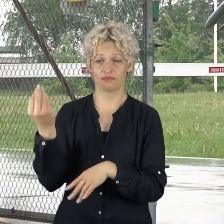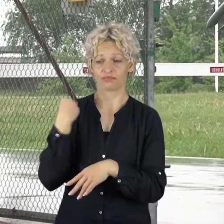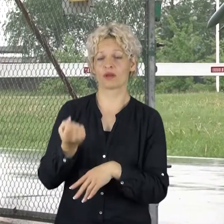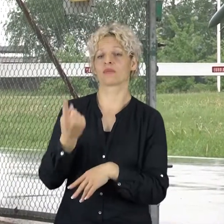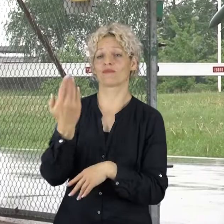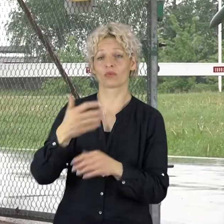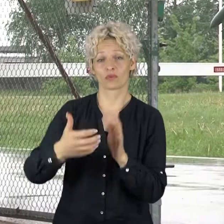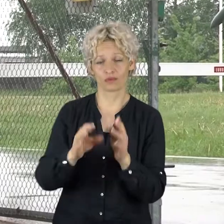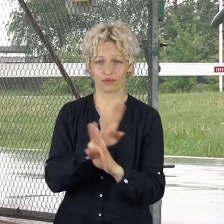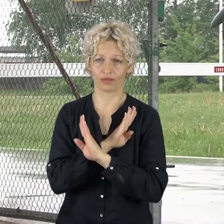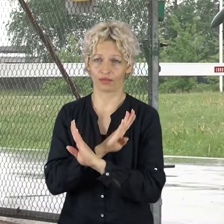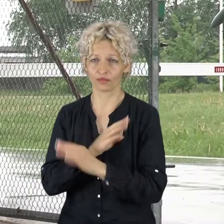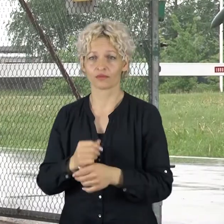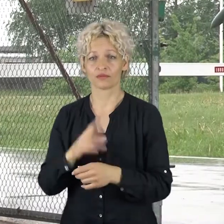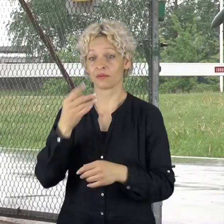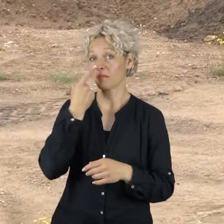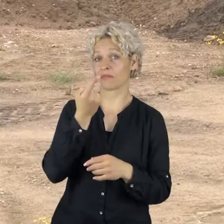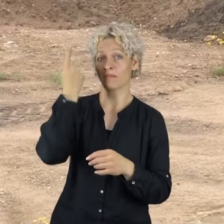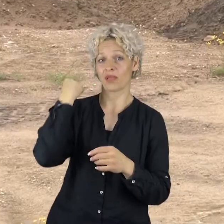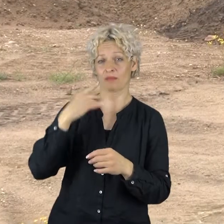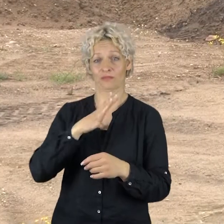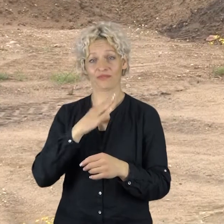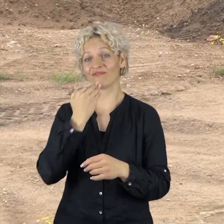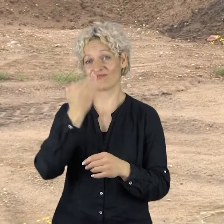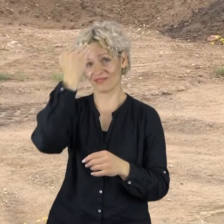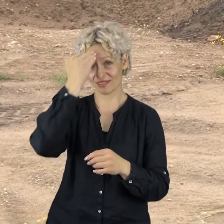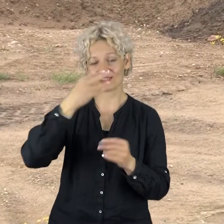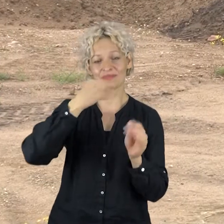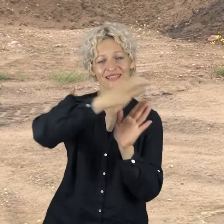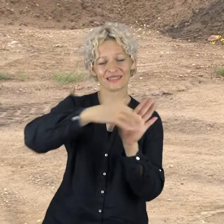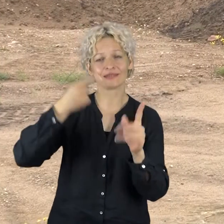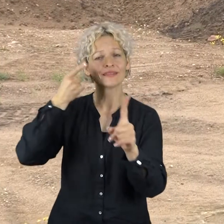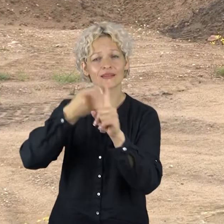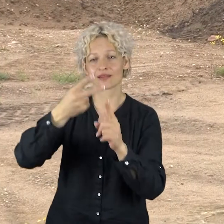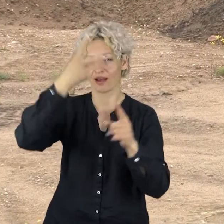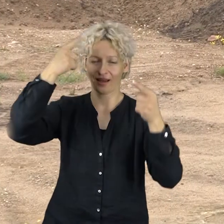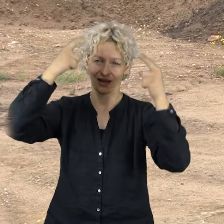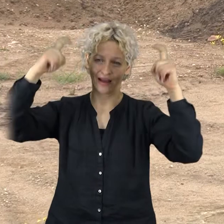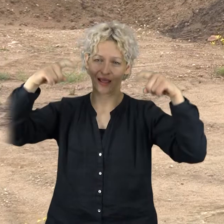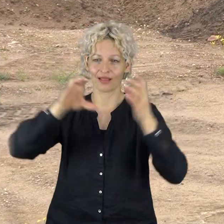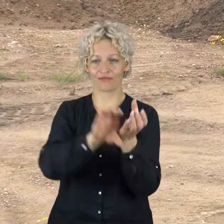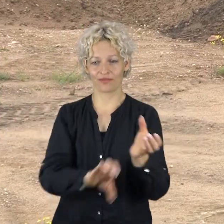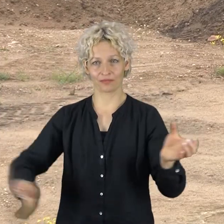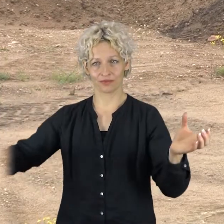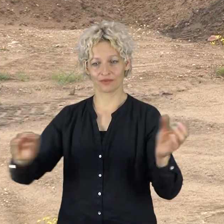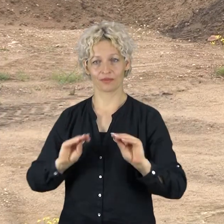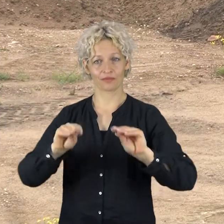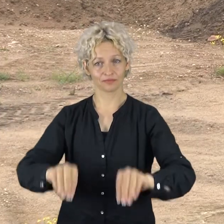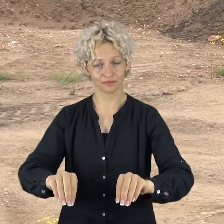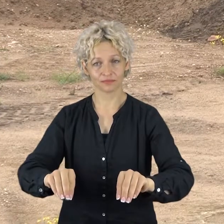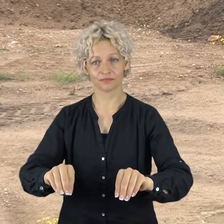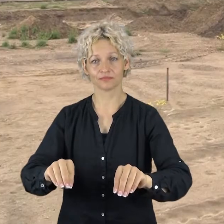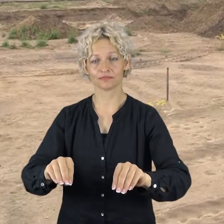Specialistų tyrimų bei išvadų prireikė, kai pernai vasarą bazės teritorijoje ruošiantis tiesti Lietuvos nuotekų trasą,